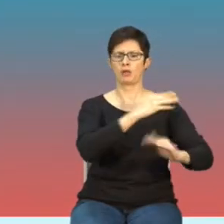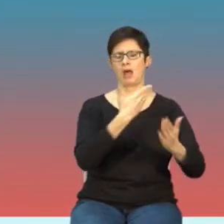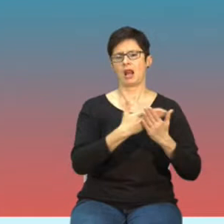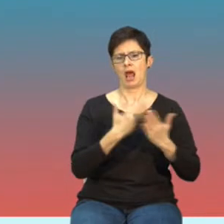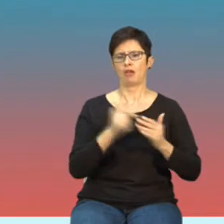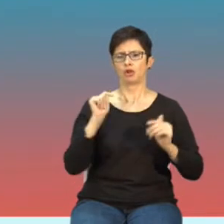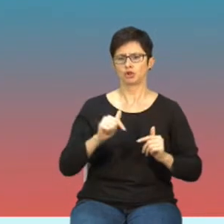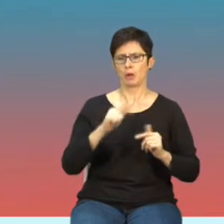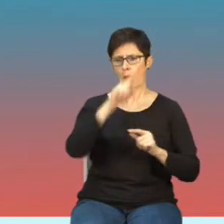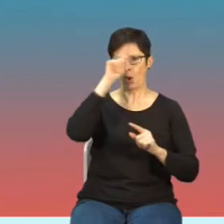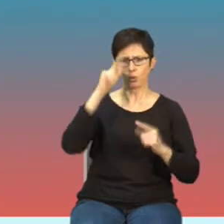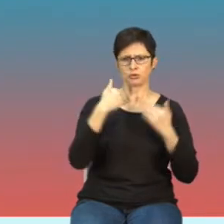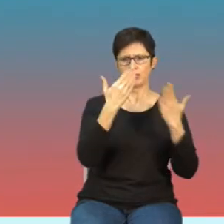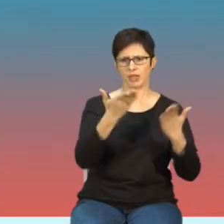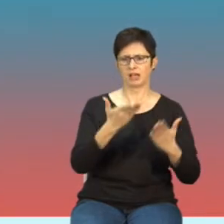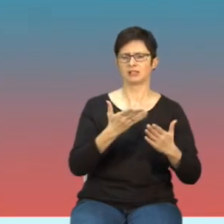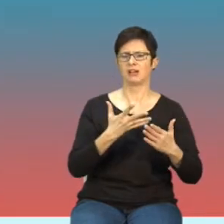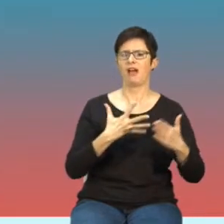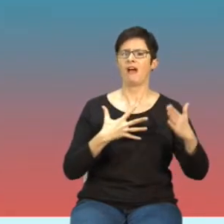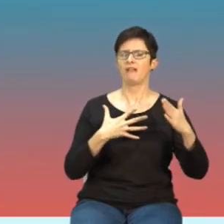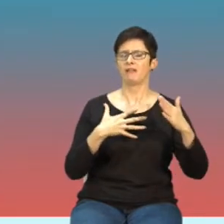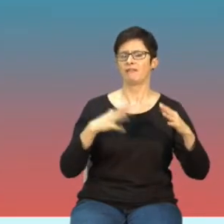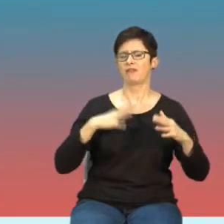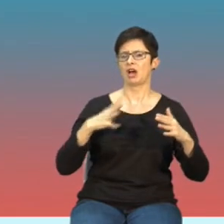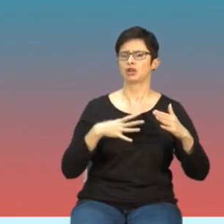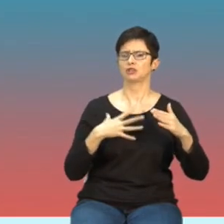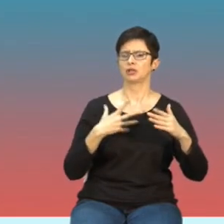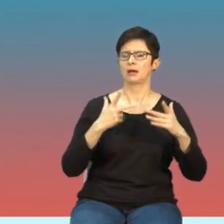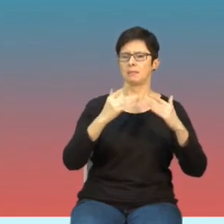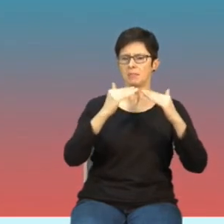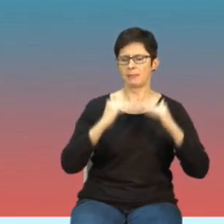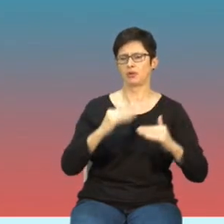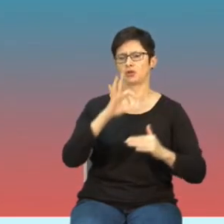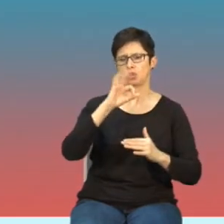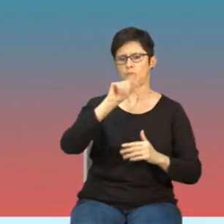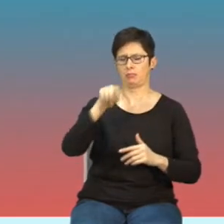wartości tą minimalną dla populacji zawodowej.